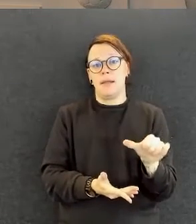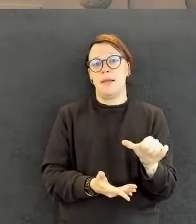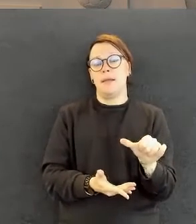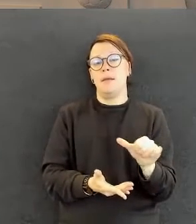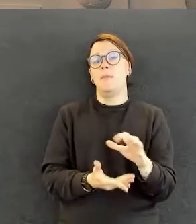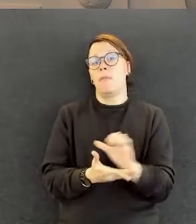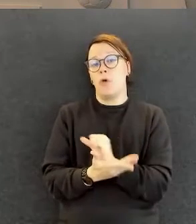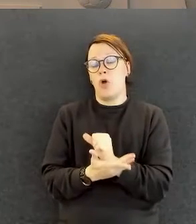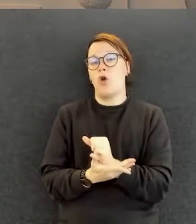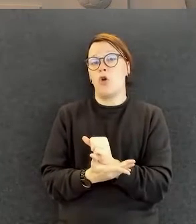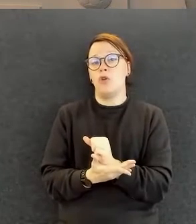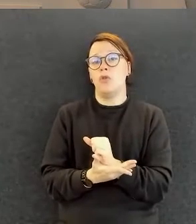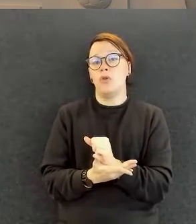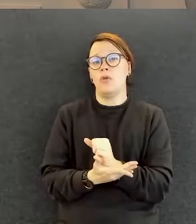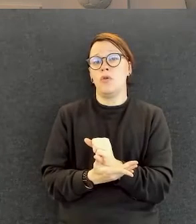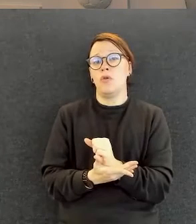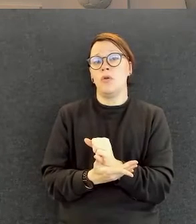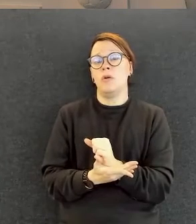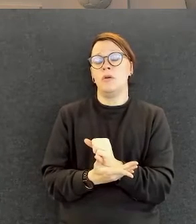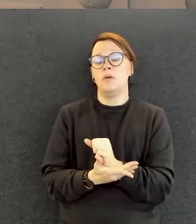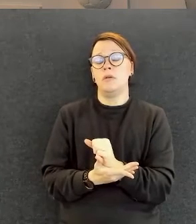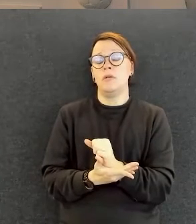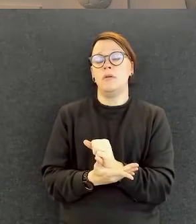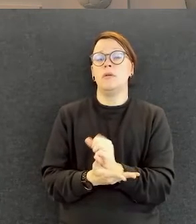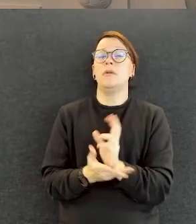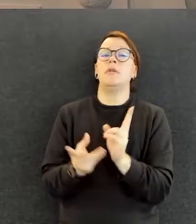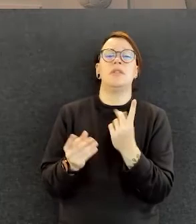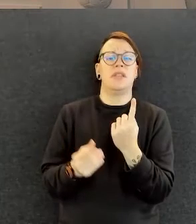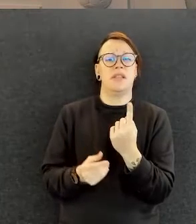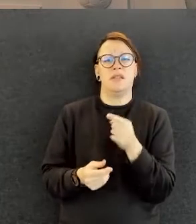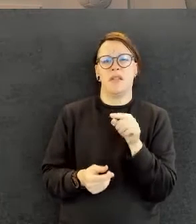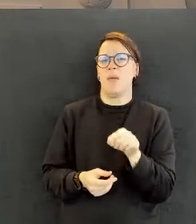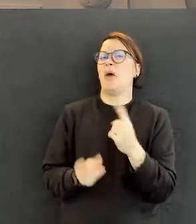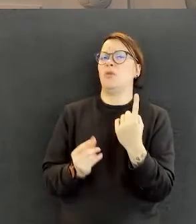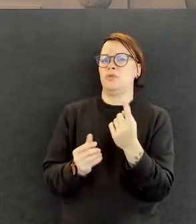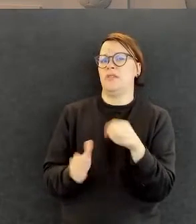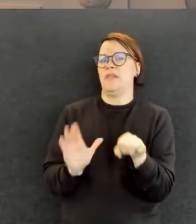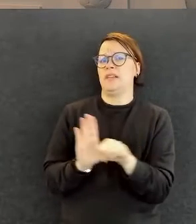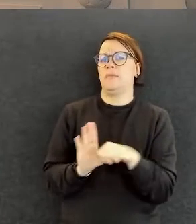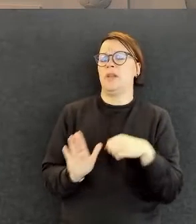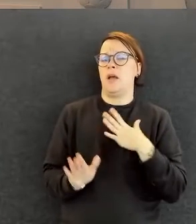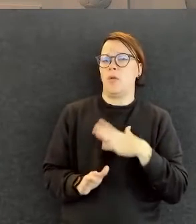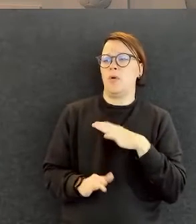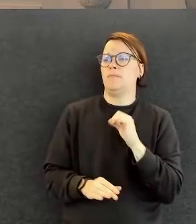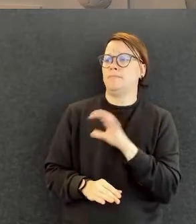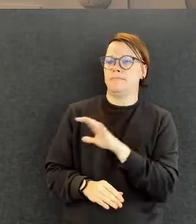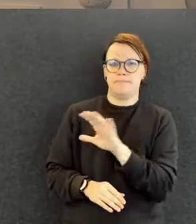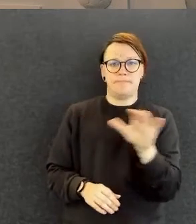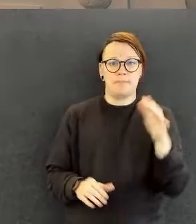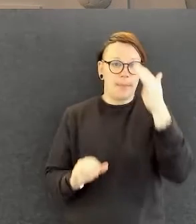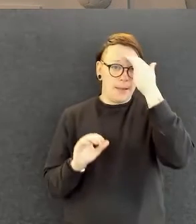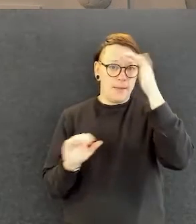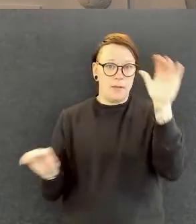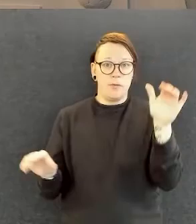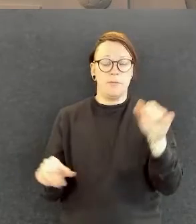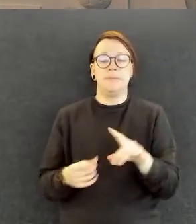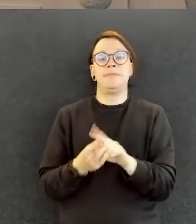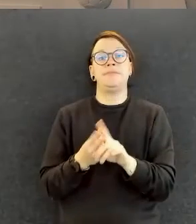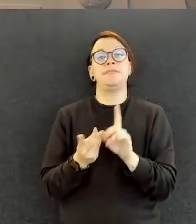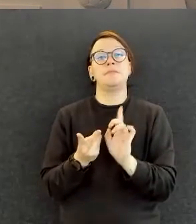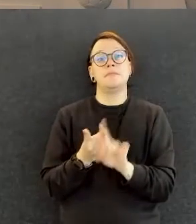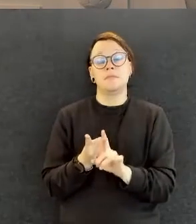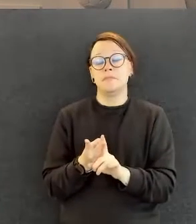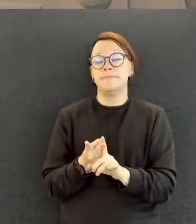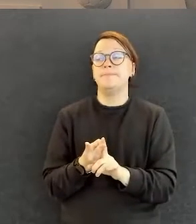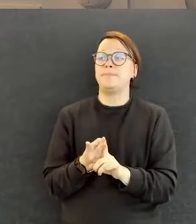tekemässä. Tämä on ehkä yksi sellainen viesti, jonka haluan. Ja sitten toinen asia on se, että me